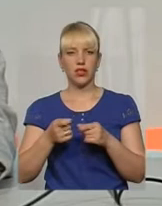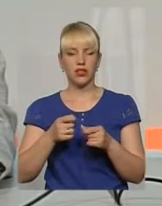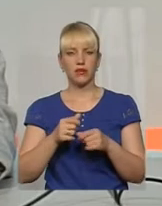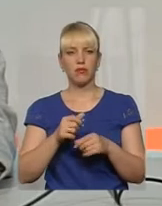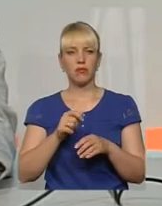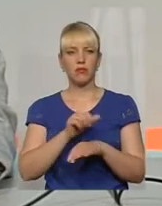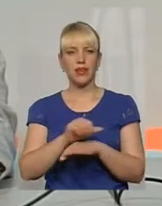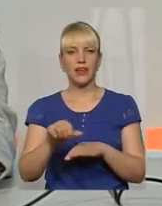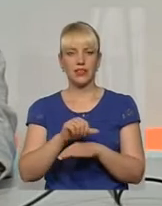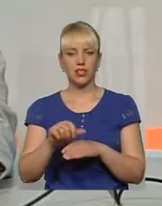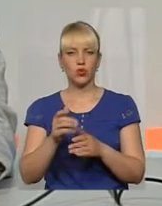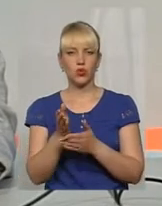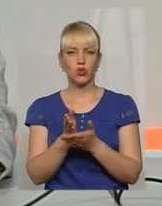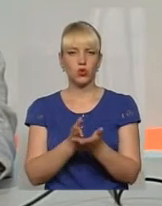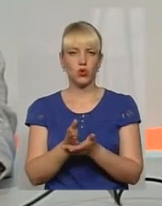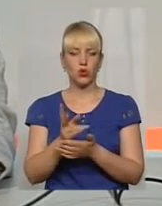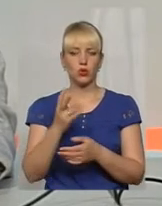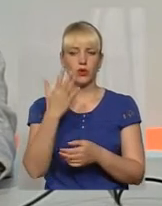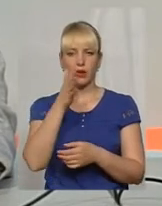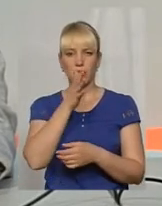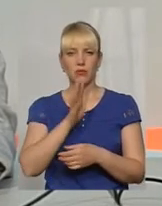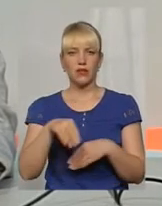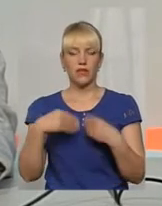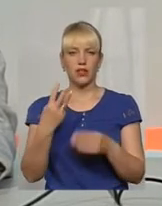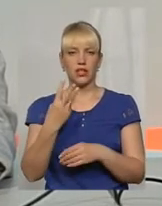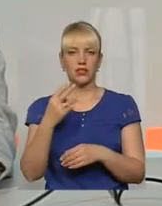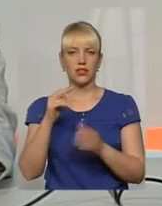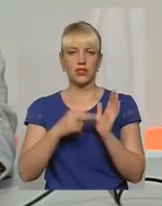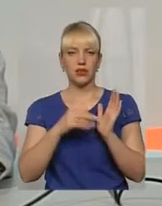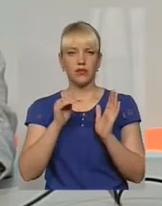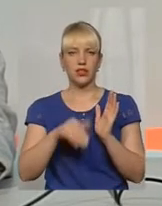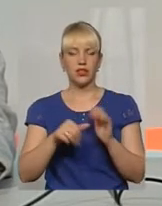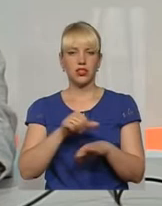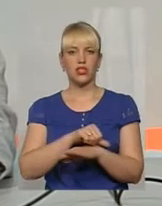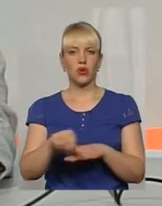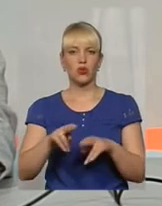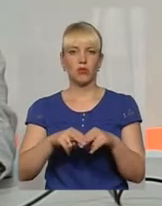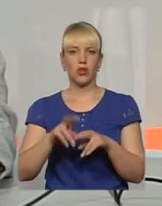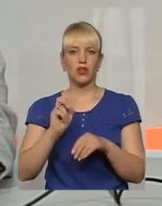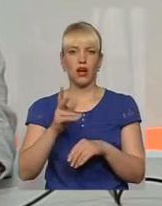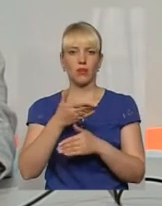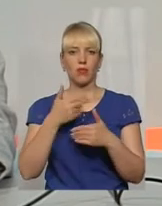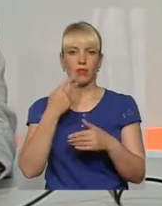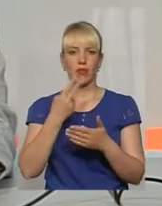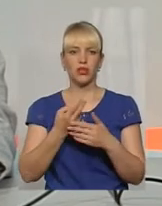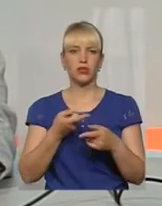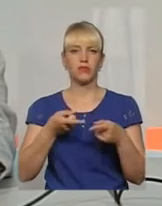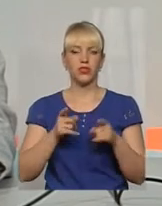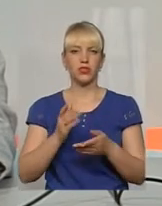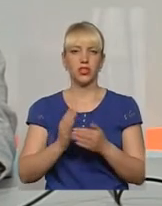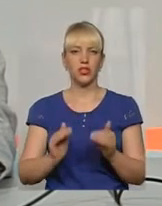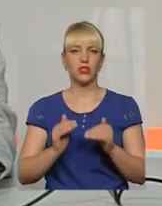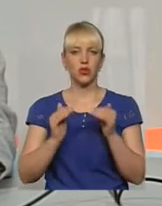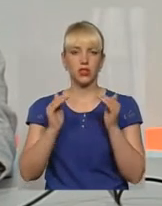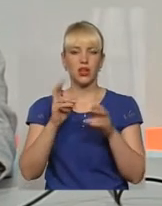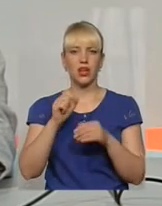за 5 місяців поточного року видано вже 37 тисяч закордонних паспортів. Тобто, як ми бачимо, дійсно йде зростання. Але,